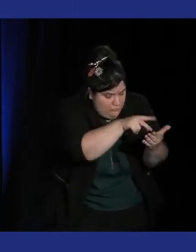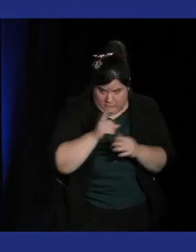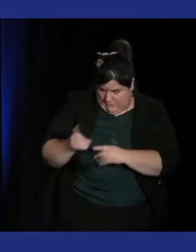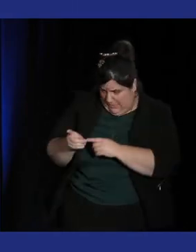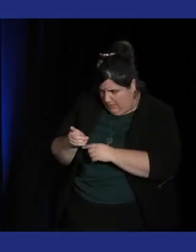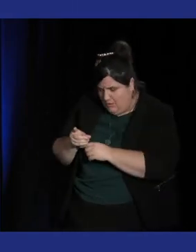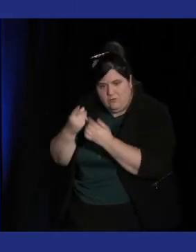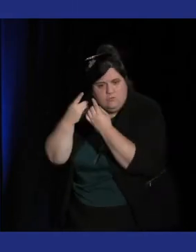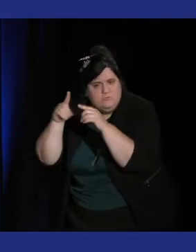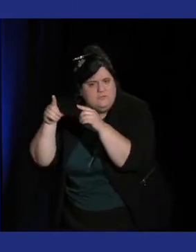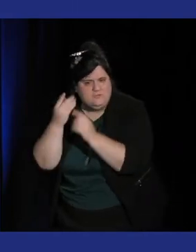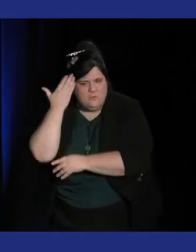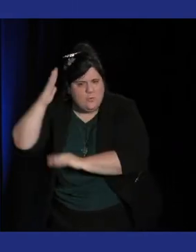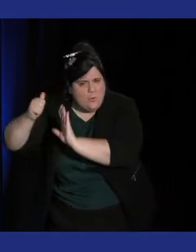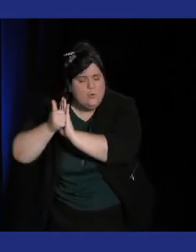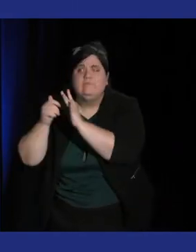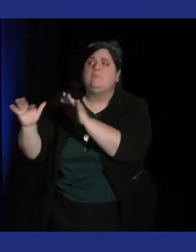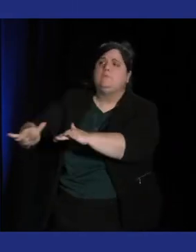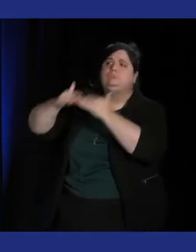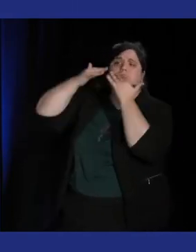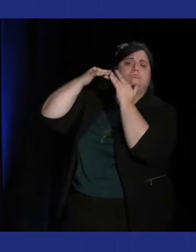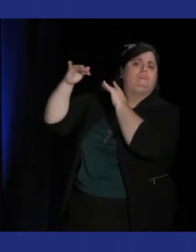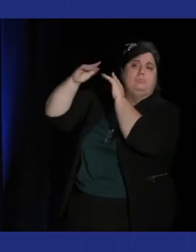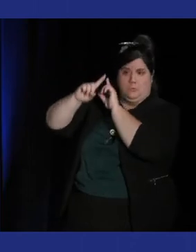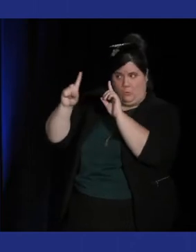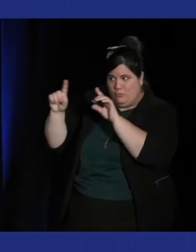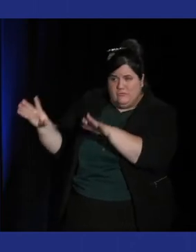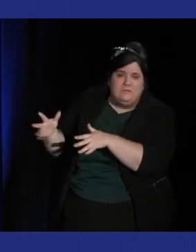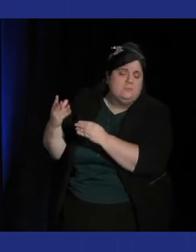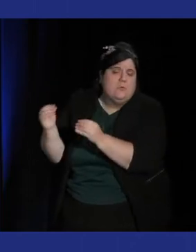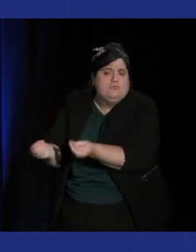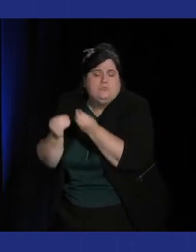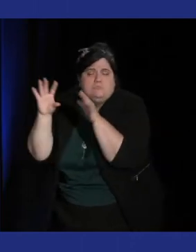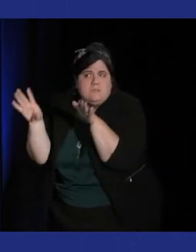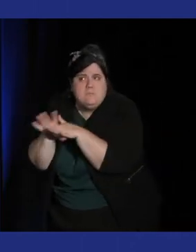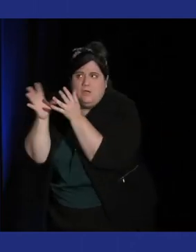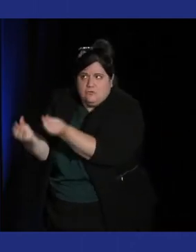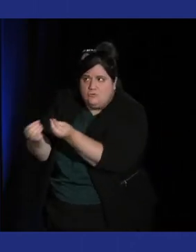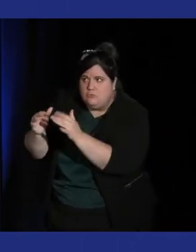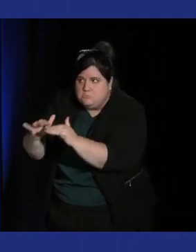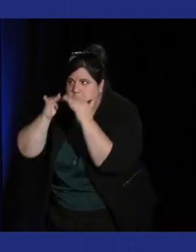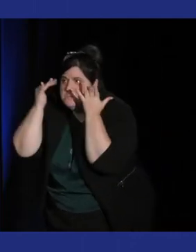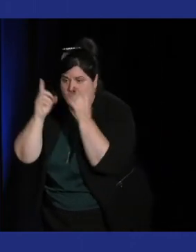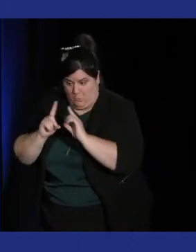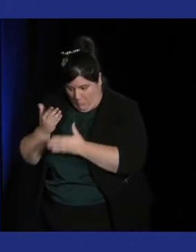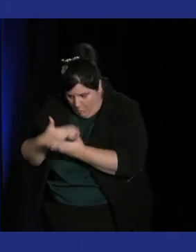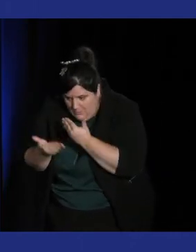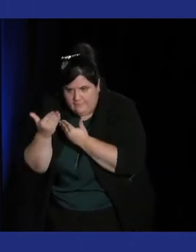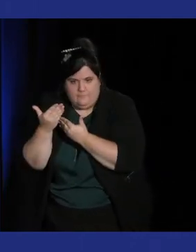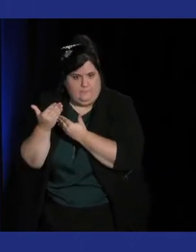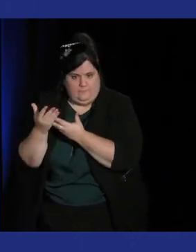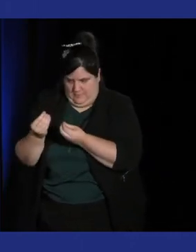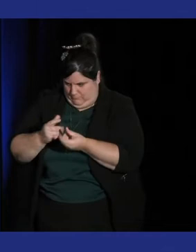vous ça change le rapport qu'on a avec la musique dans le vidéo où elle devient plus une illustration mais elle devient vraiment une source de gameplay d'interaction ?